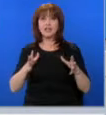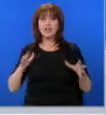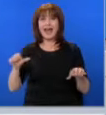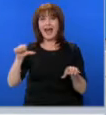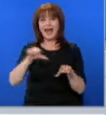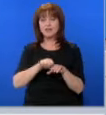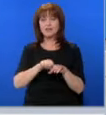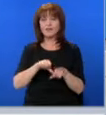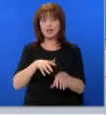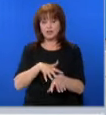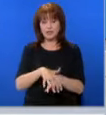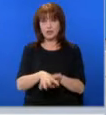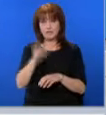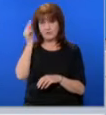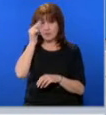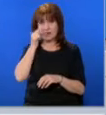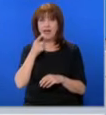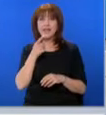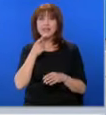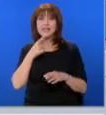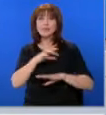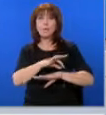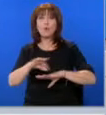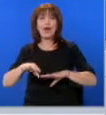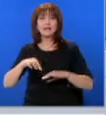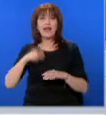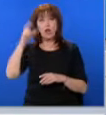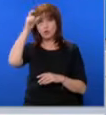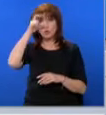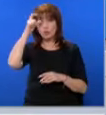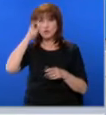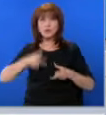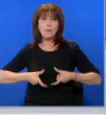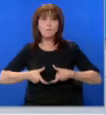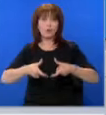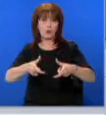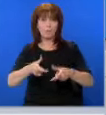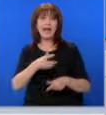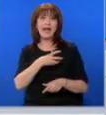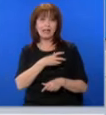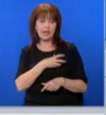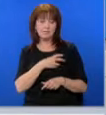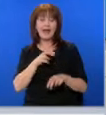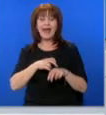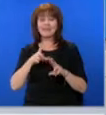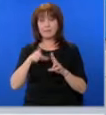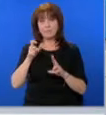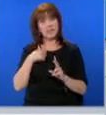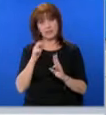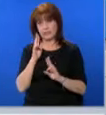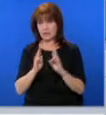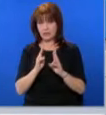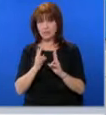система на България, както и за реализацията на проекта Турски поток. ГЕРБ, СДС и ДПС са съгласни, но на свой ред